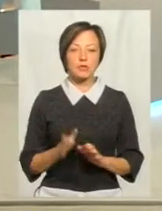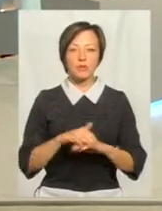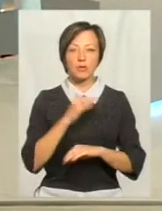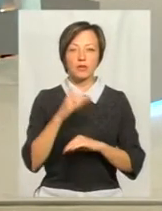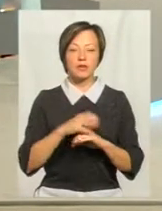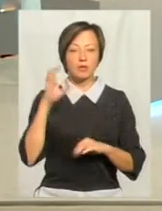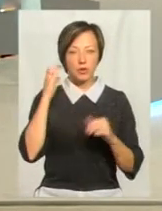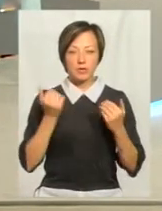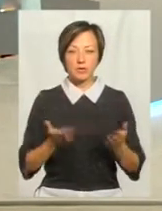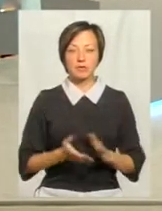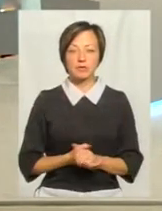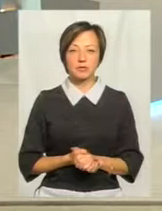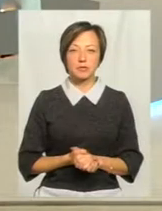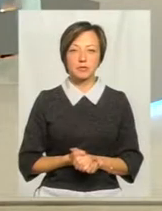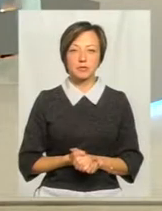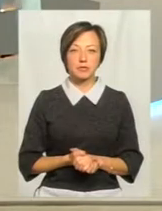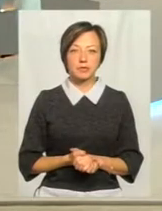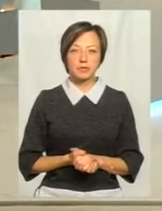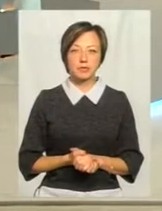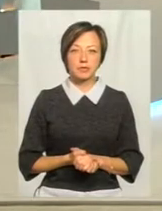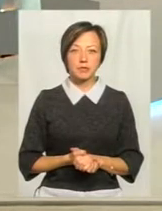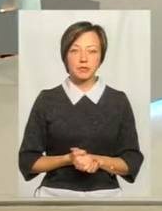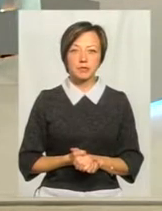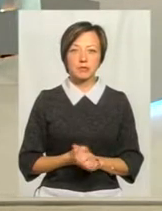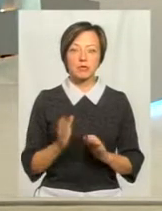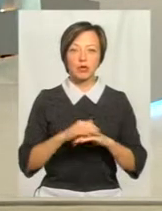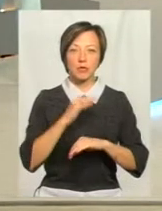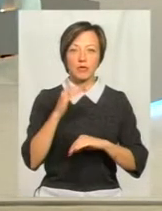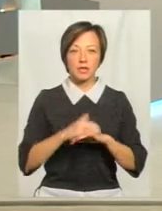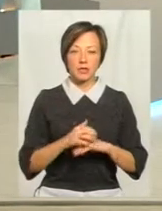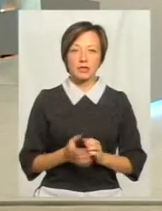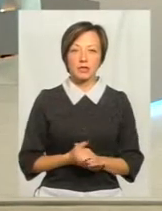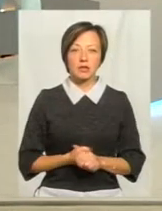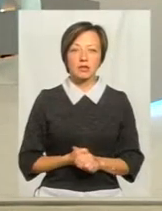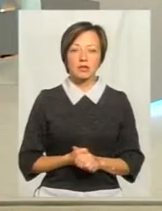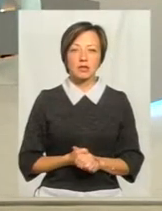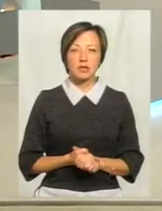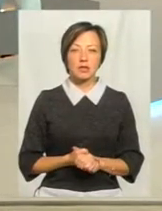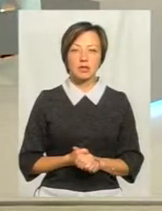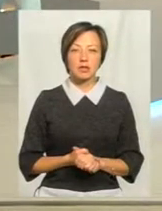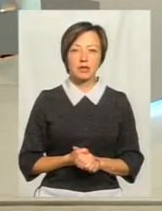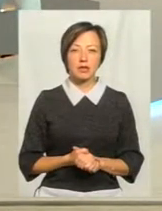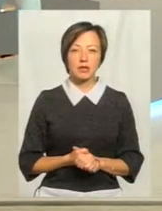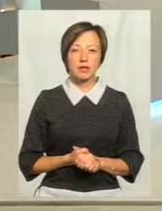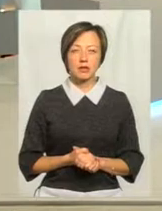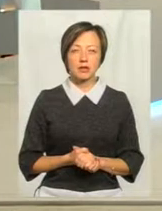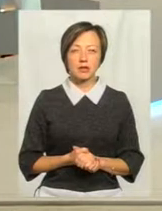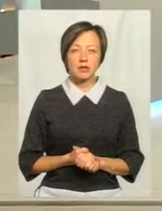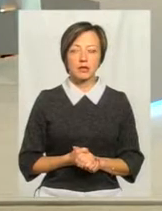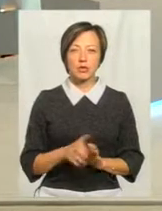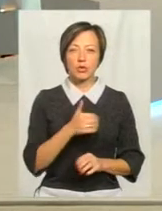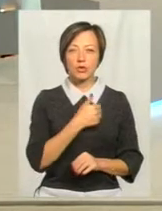вечір, слухаємо вас. Ало, добрий вечір. Здравствуйте, слухаємо. Хочу